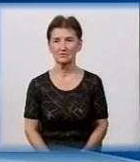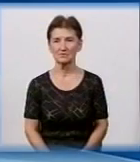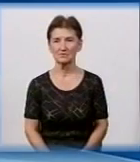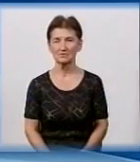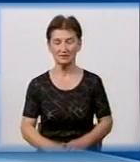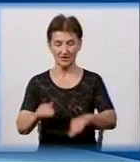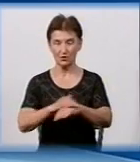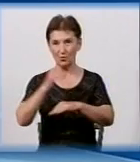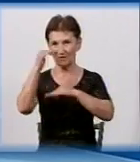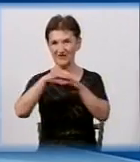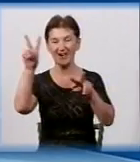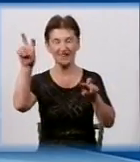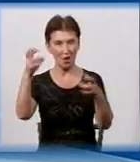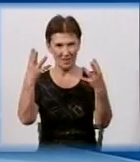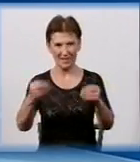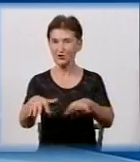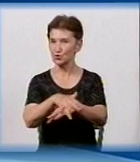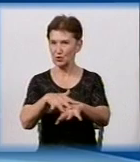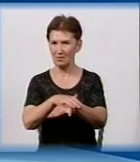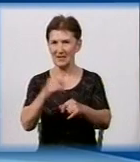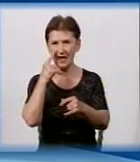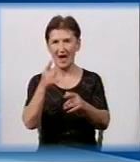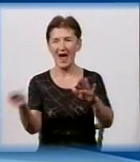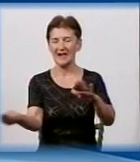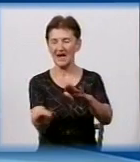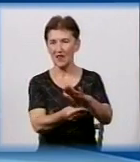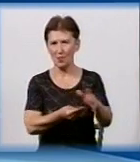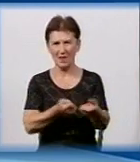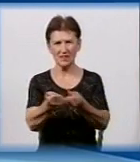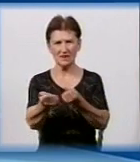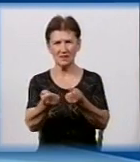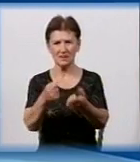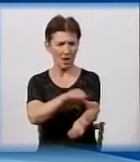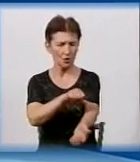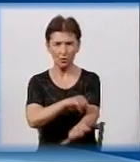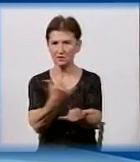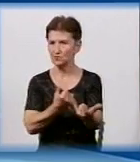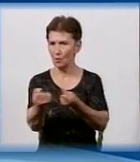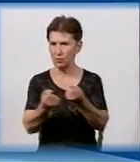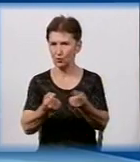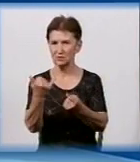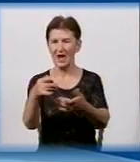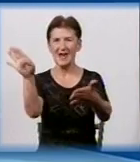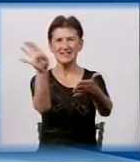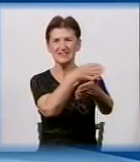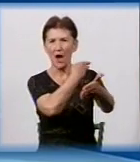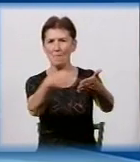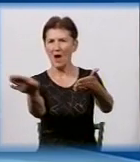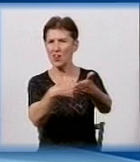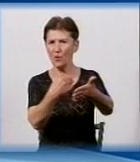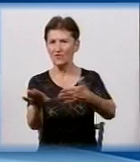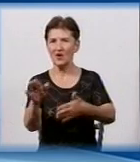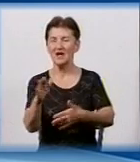Добрий вечір, тема дня на Суспільному. Із рекламою наркотиків боролися сьогодні у Кропивницькому. Її замальовували національною